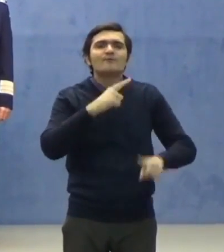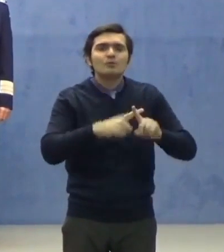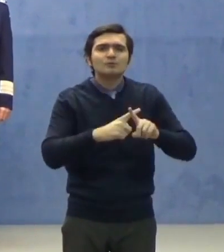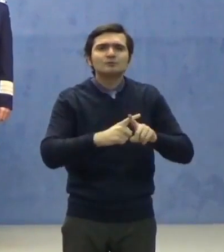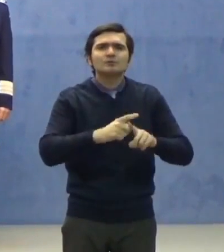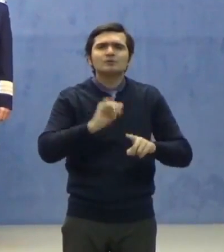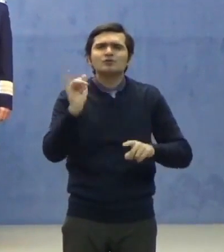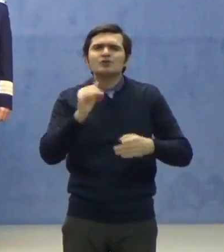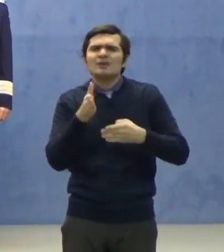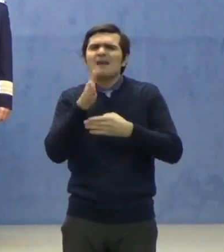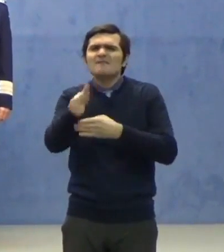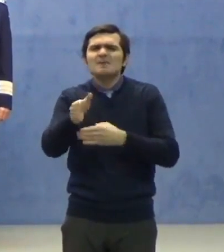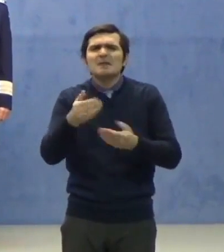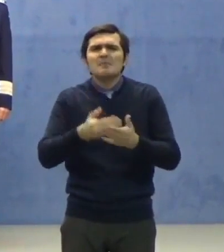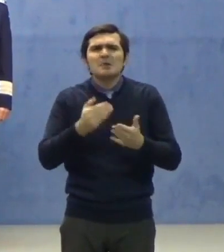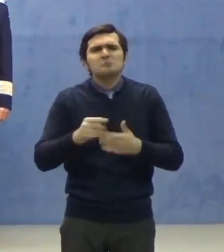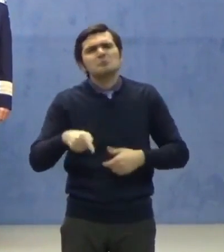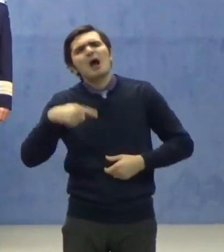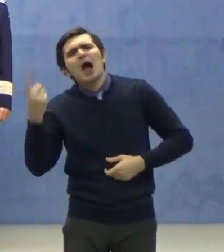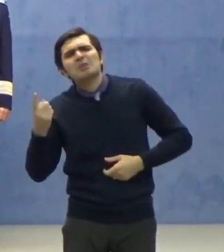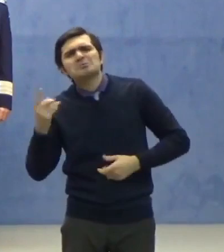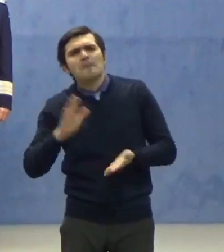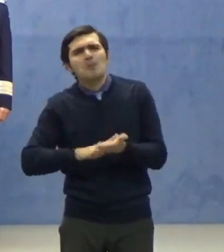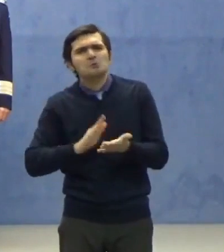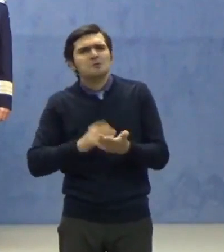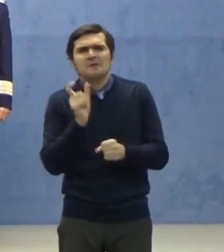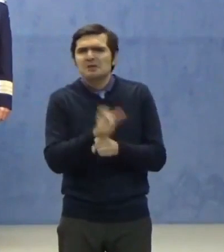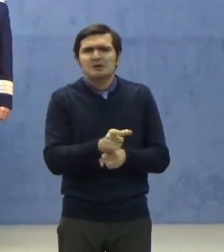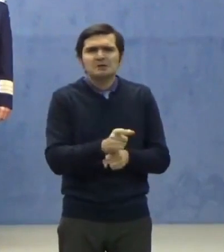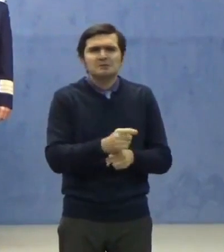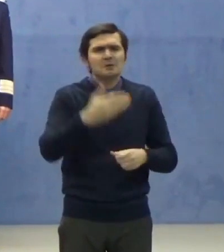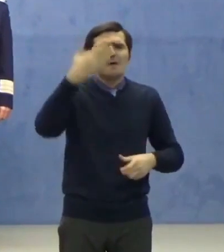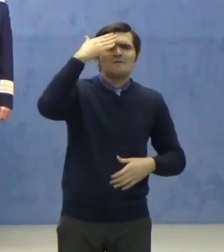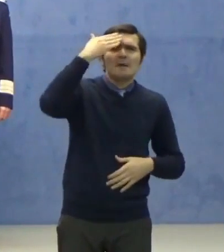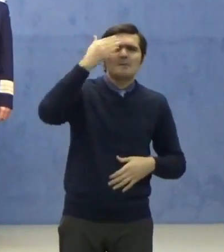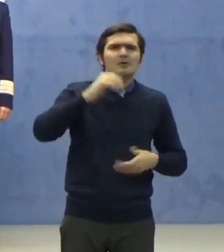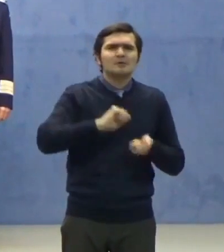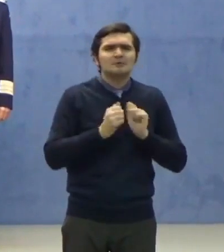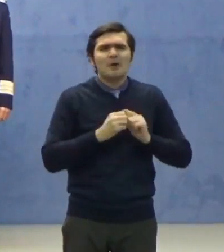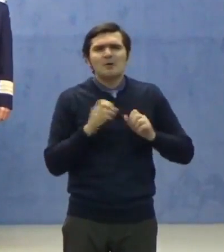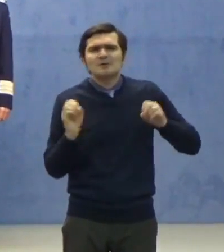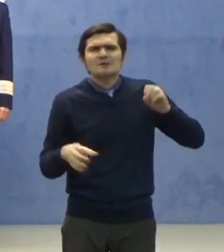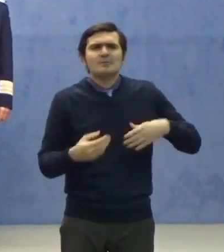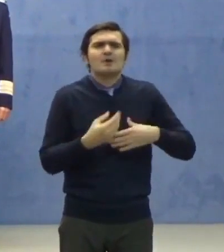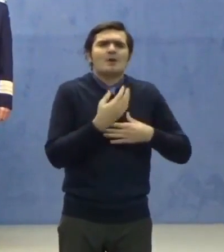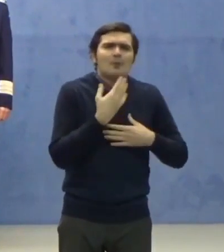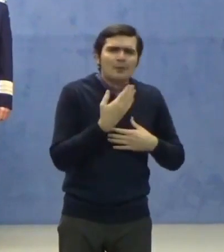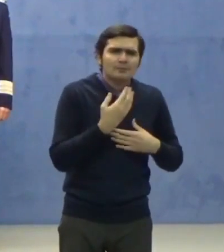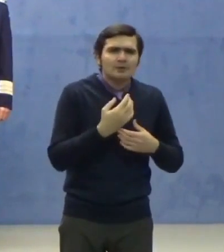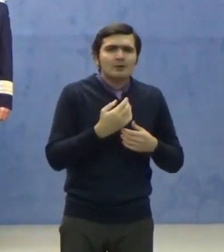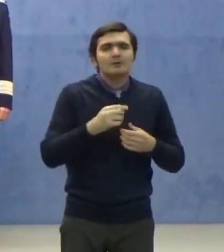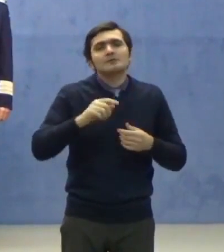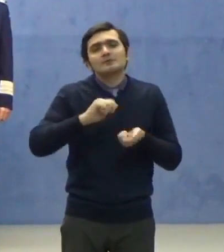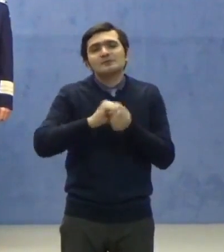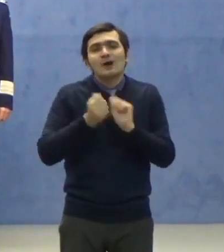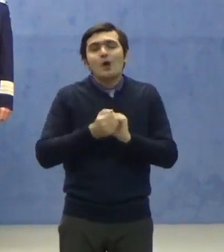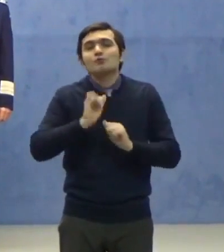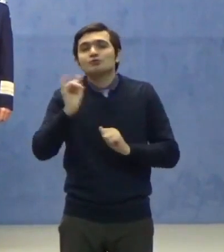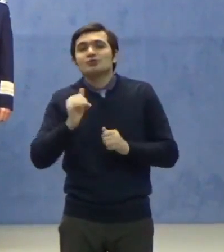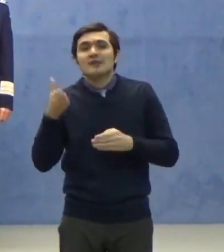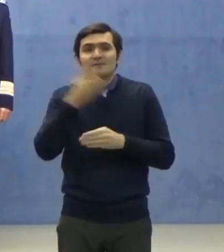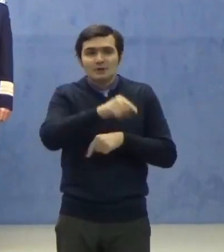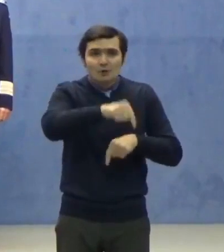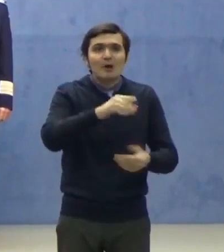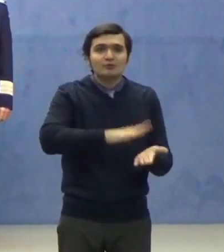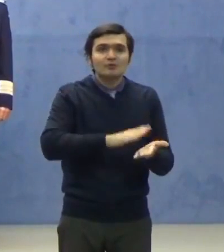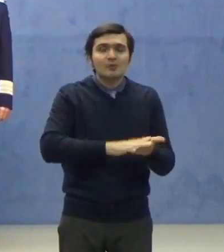vin pentru alte motive decât cele care reprezintă febră și simptome respiratorii și cei care vin cu aceste motive